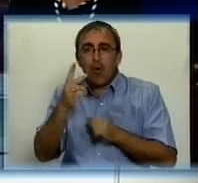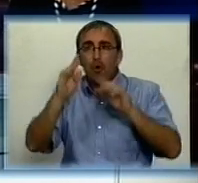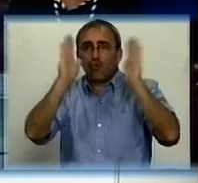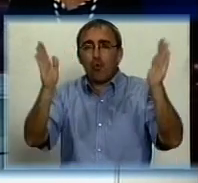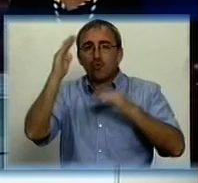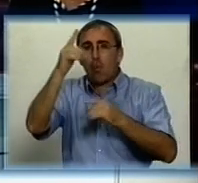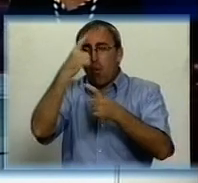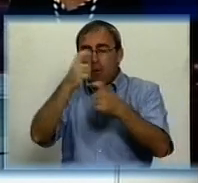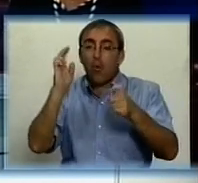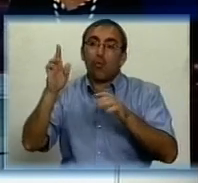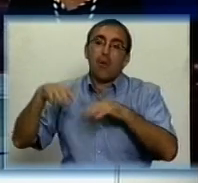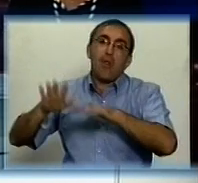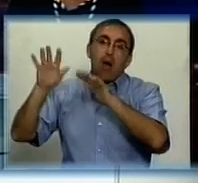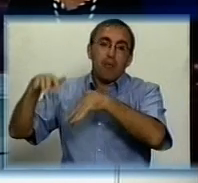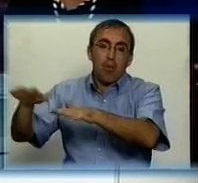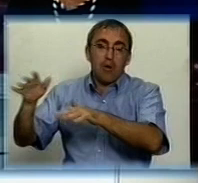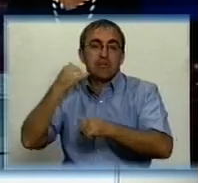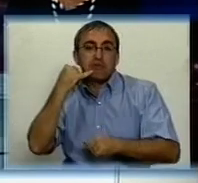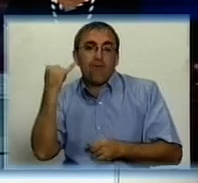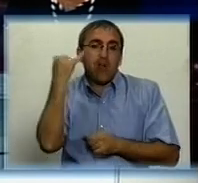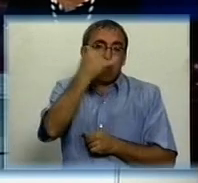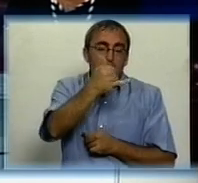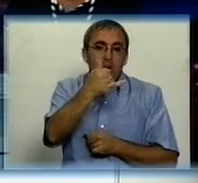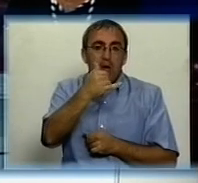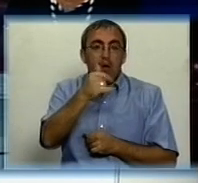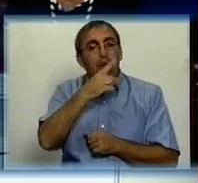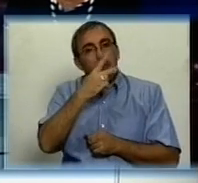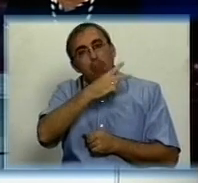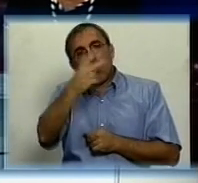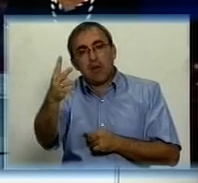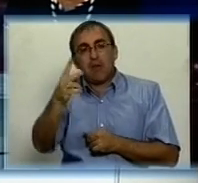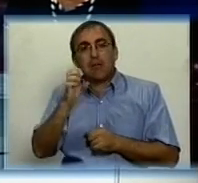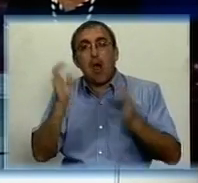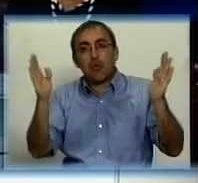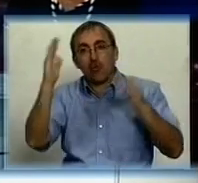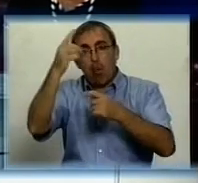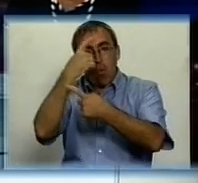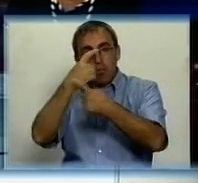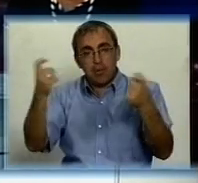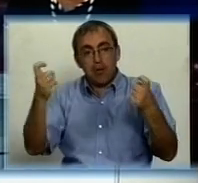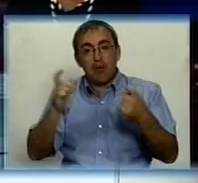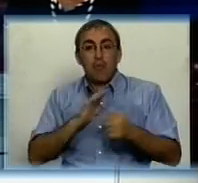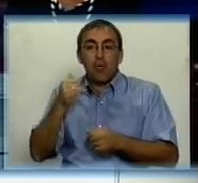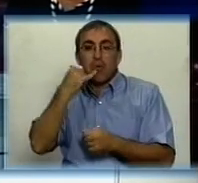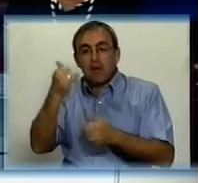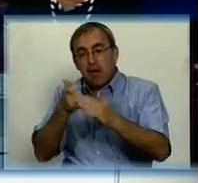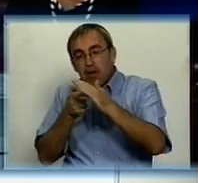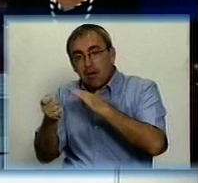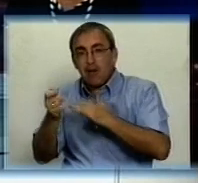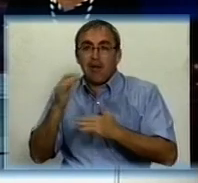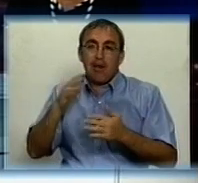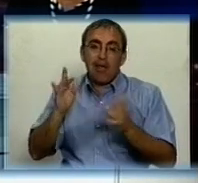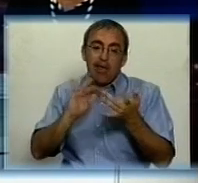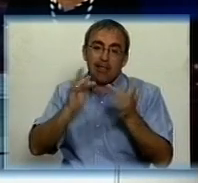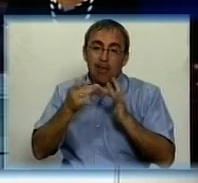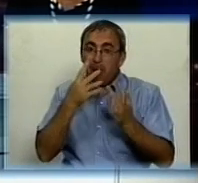'яв, хто може на морі десь дзвонити, телефонувати, ану піди подивись на дошку об'яв, чи йому може на телефон прийде, чи в інтернеті